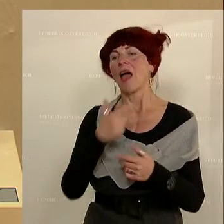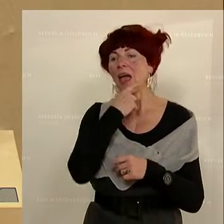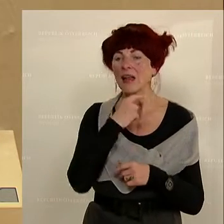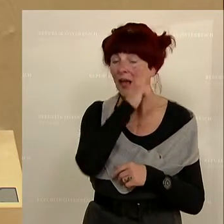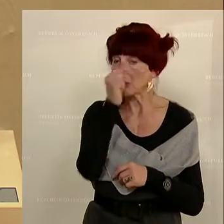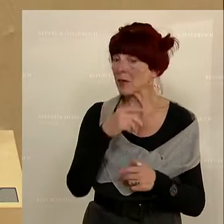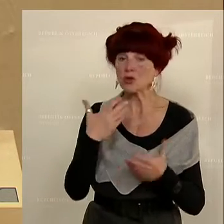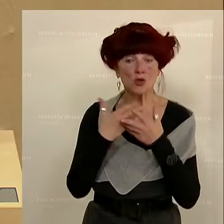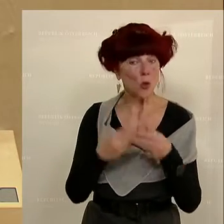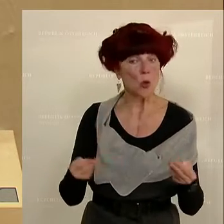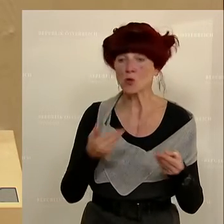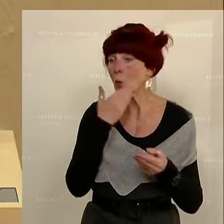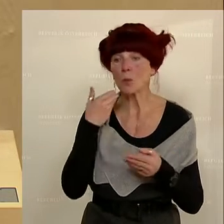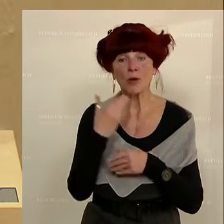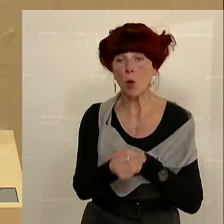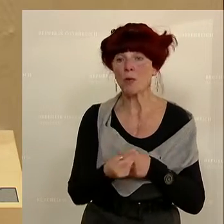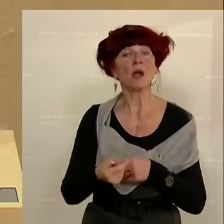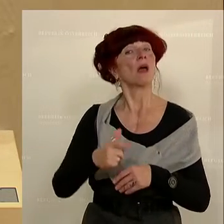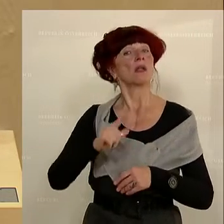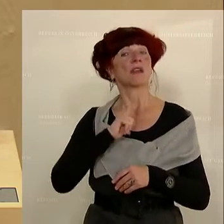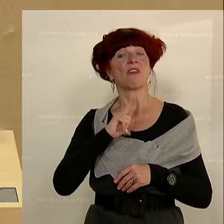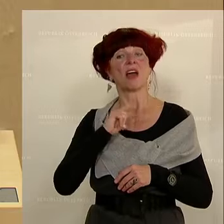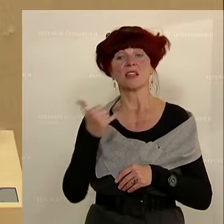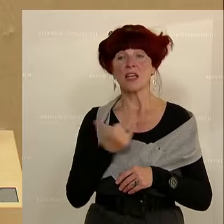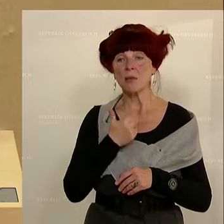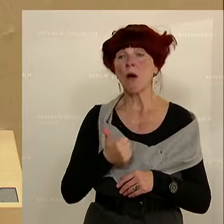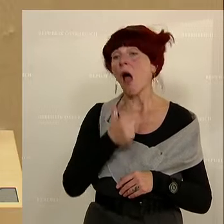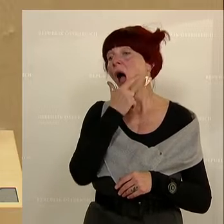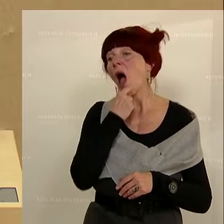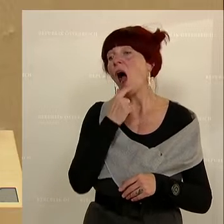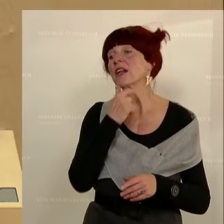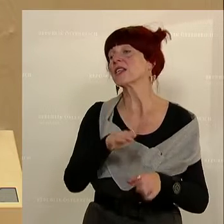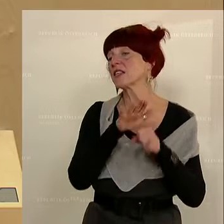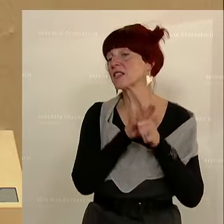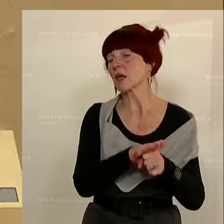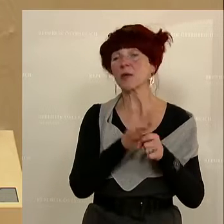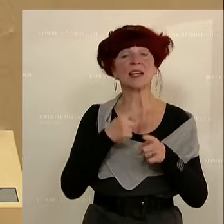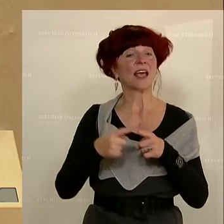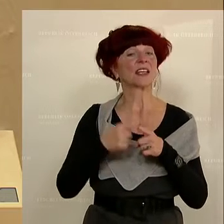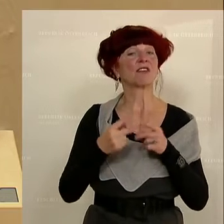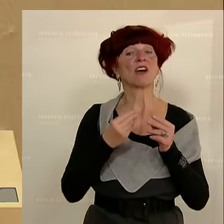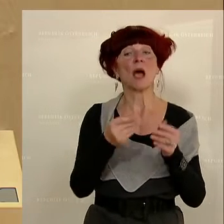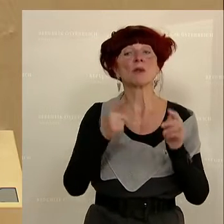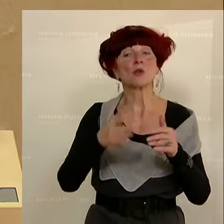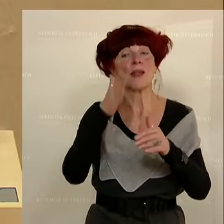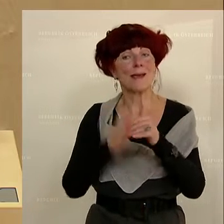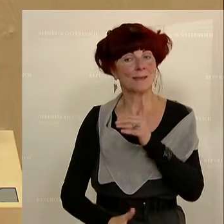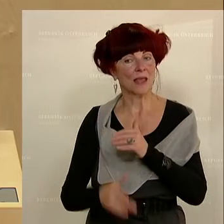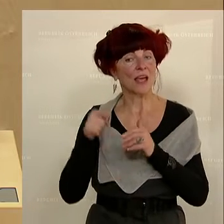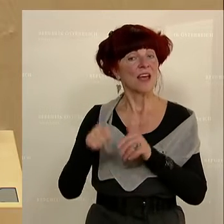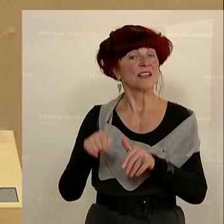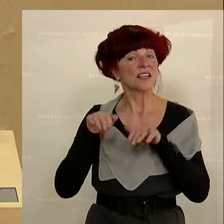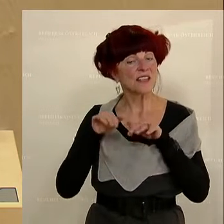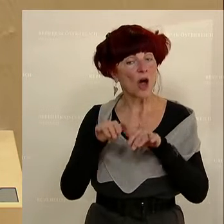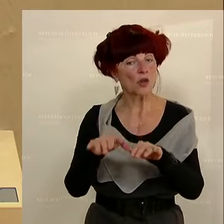warten noch immer, dass diese Altersdiskriminierung bei den Kreditvergaben endet. Welche Auswirkungen diese Verzögerung hat, zeigt sich aktuell